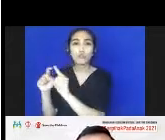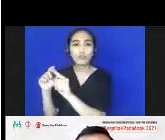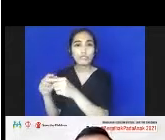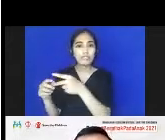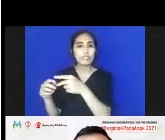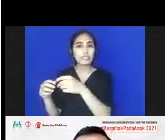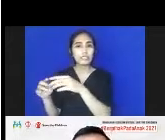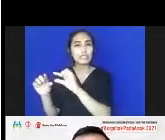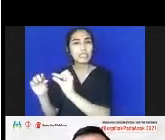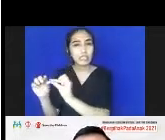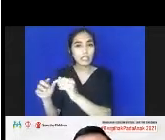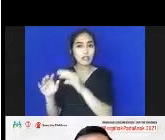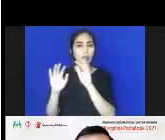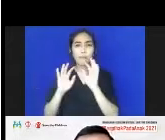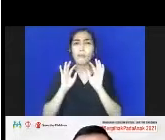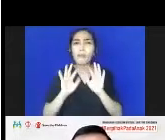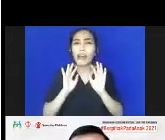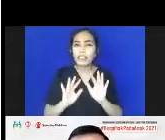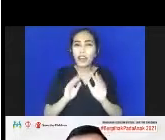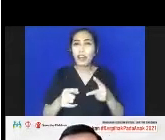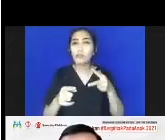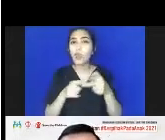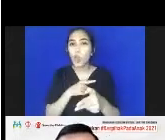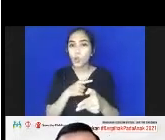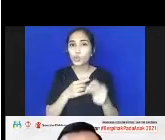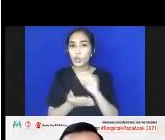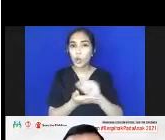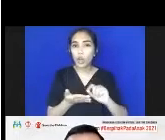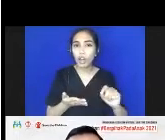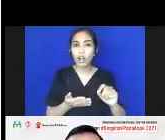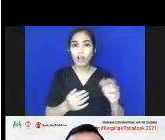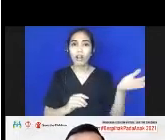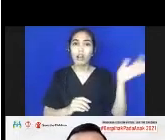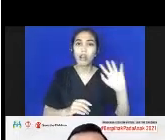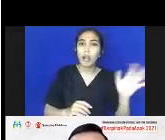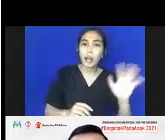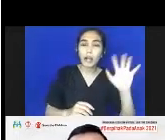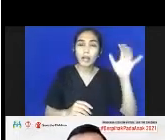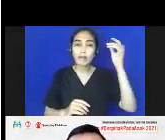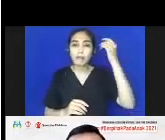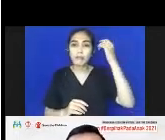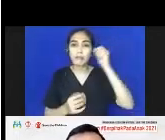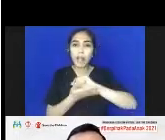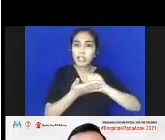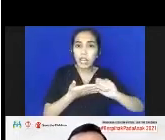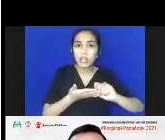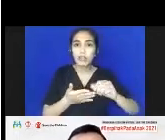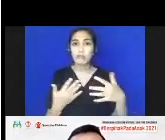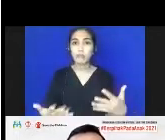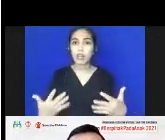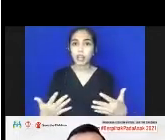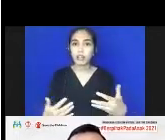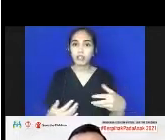di usia muda, kelas 2, kelas 3, dia sudah putus sekolah dan tidak belajar lagi, dia akan menjadi buta huruf. Bayangkan pada usia muda.